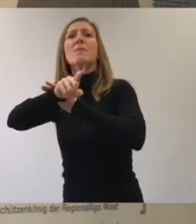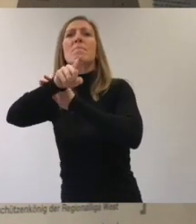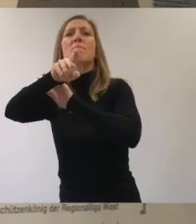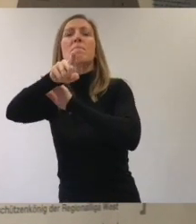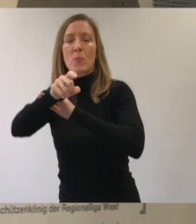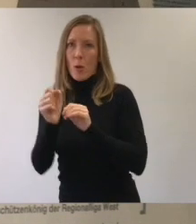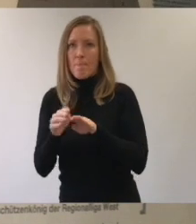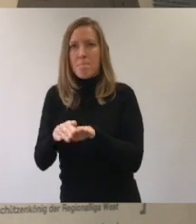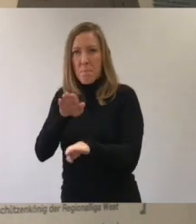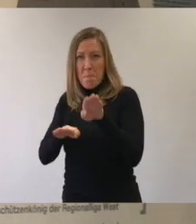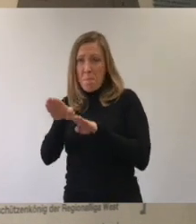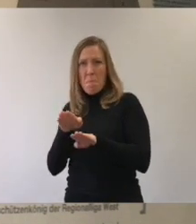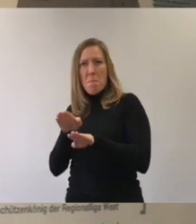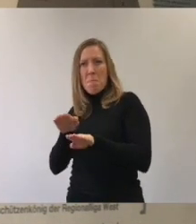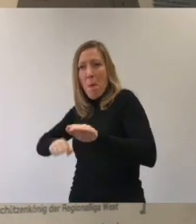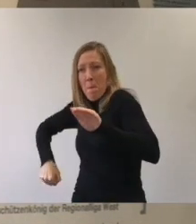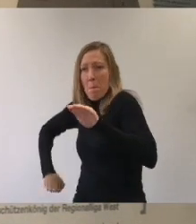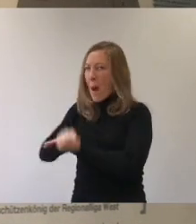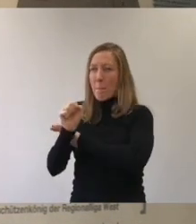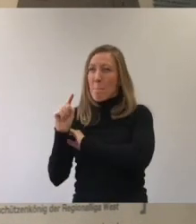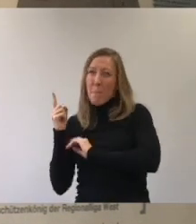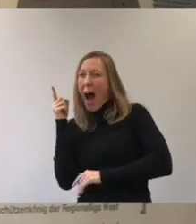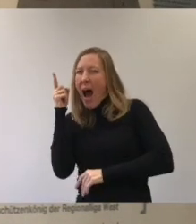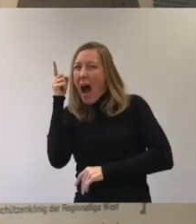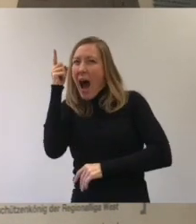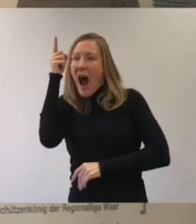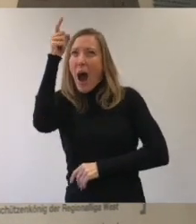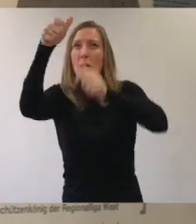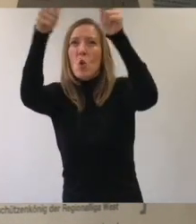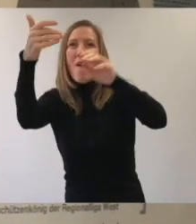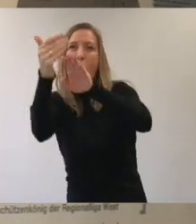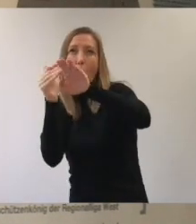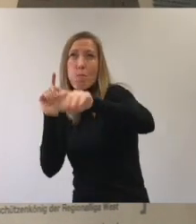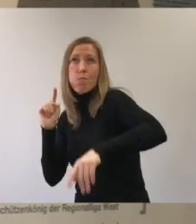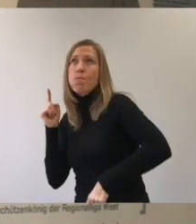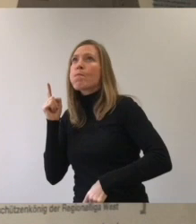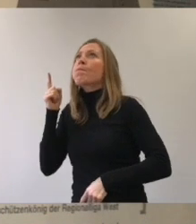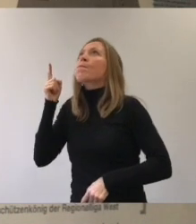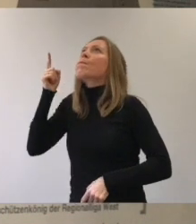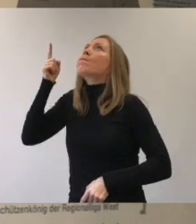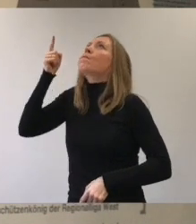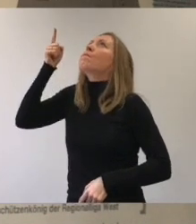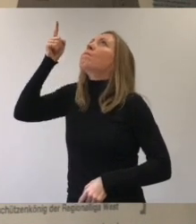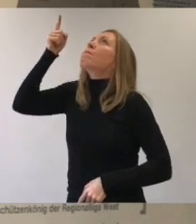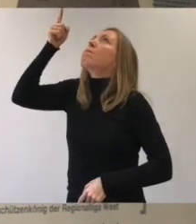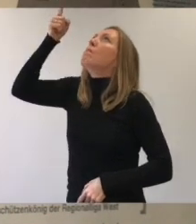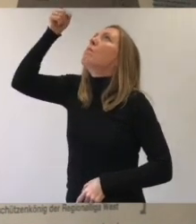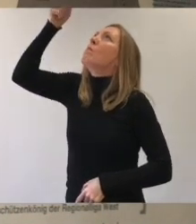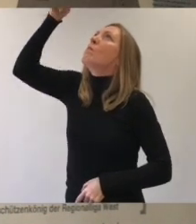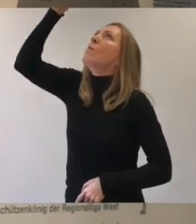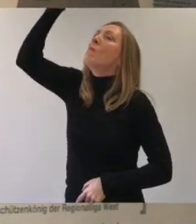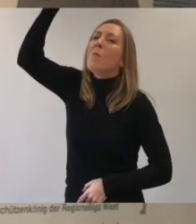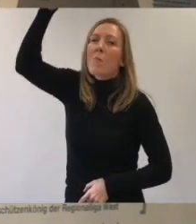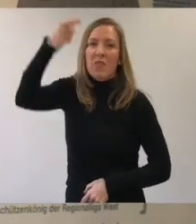kann. Dann nimmt er Anlauf und schießt einen hohen Ball direkt vor das Tor. Der Ball ist lange in der Luft.